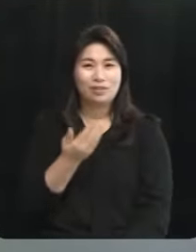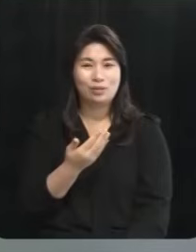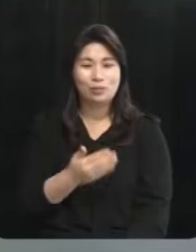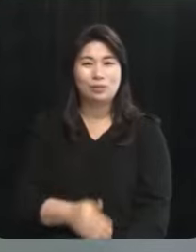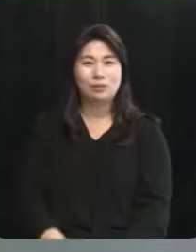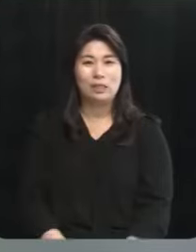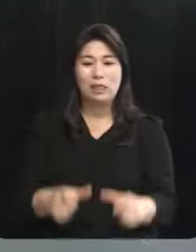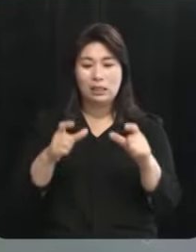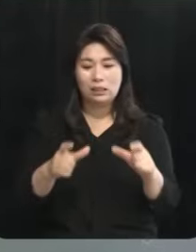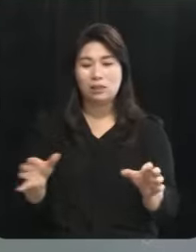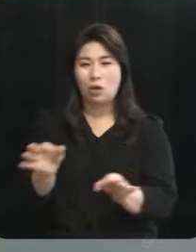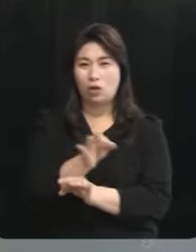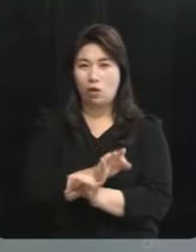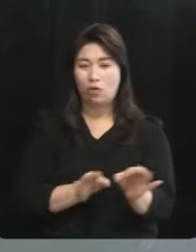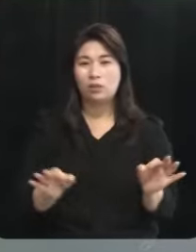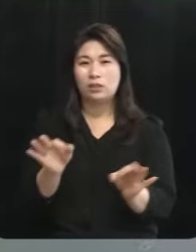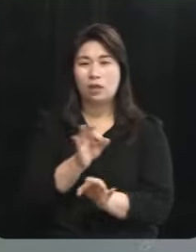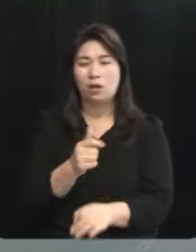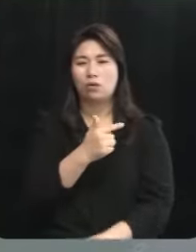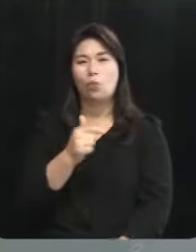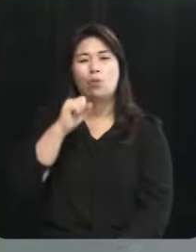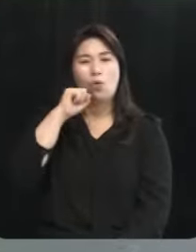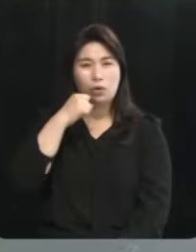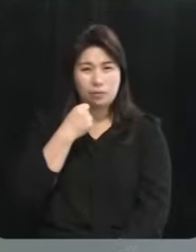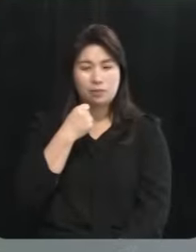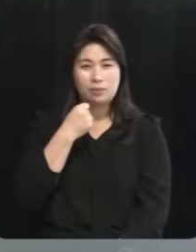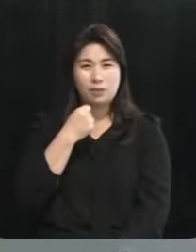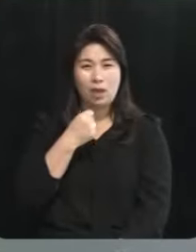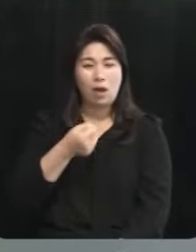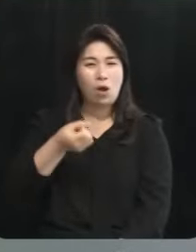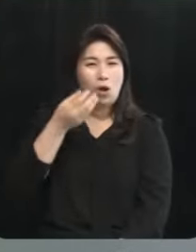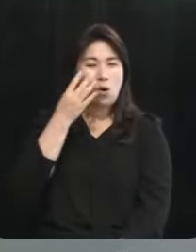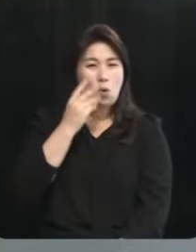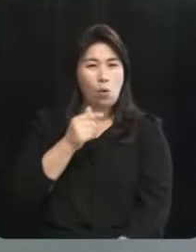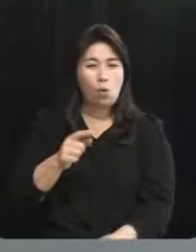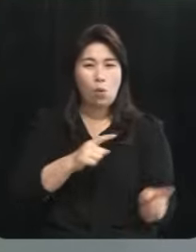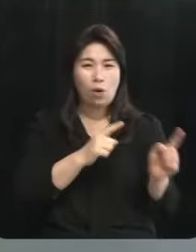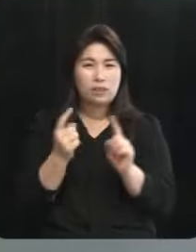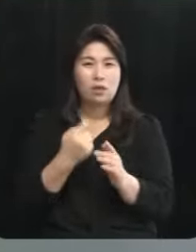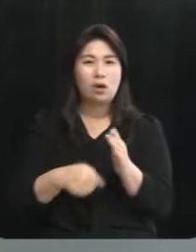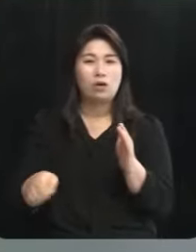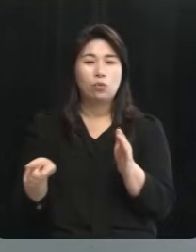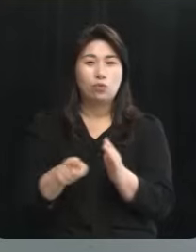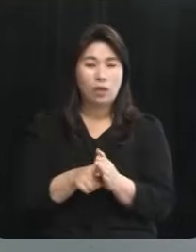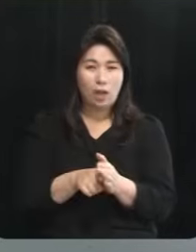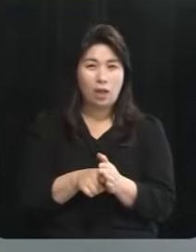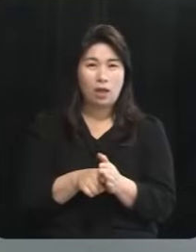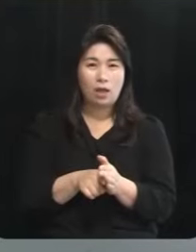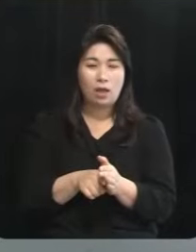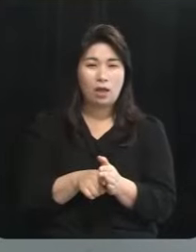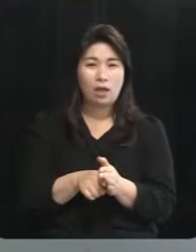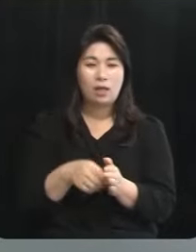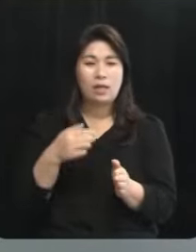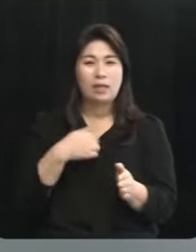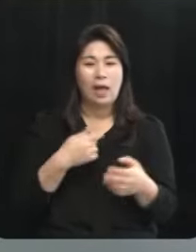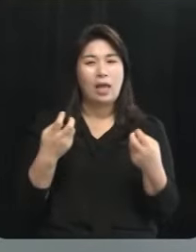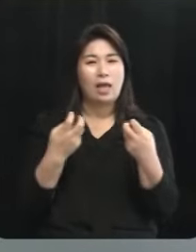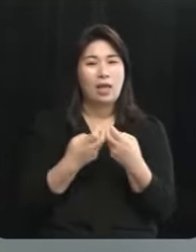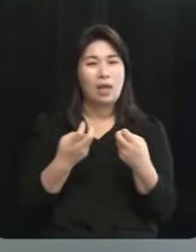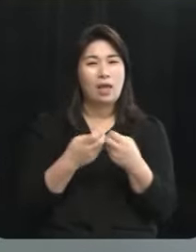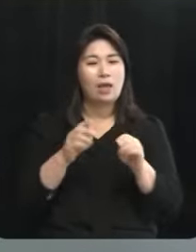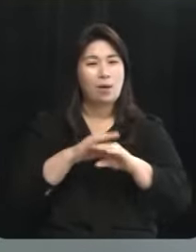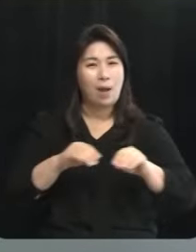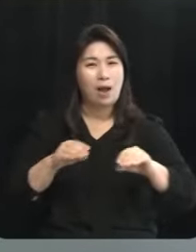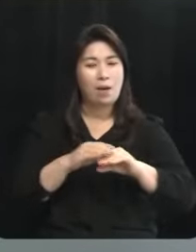지역경제가 매우 어렵습니다 지역경제 활성화를 위해서 후보만의 해법을 듣고